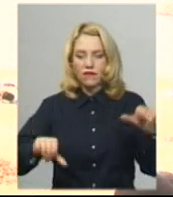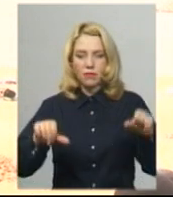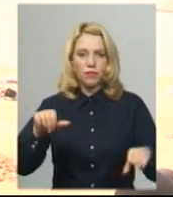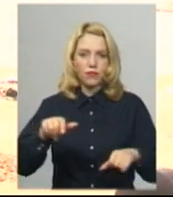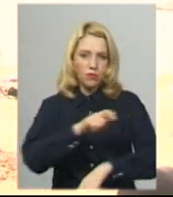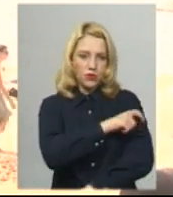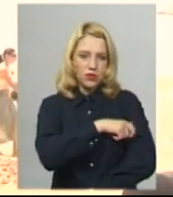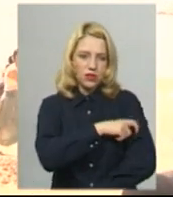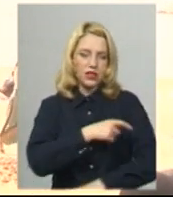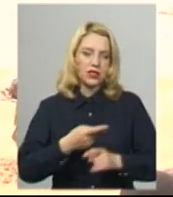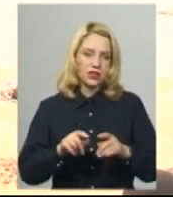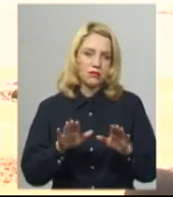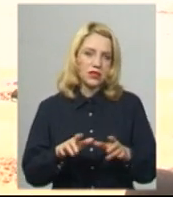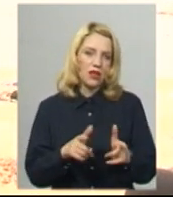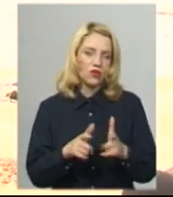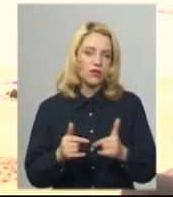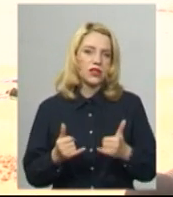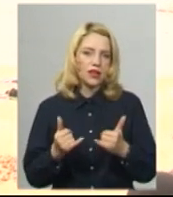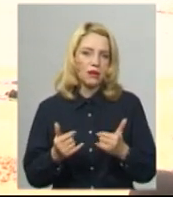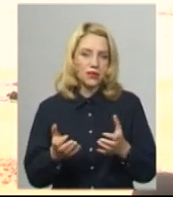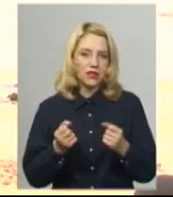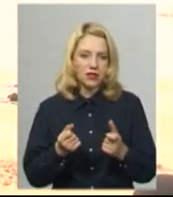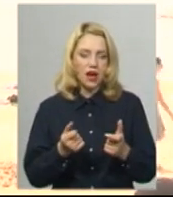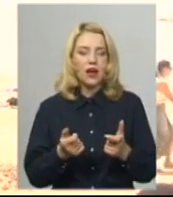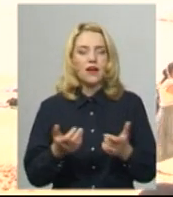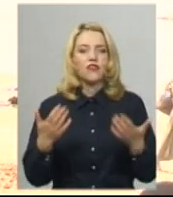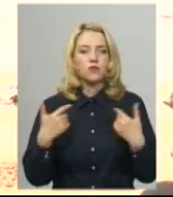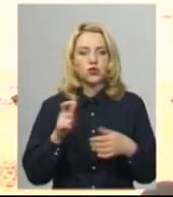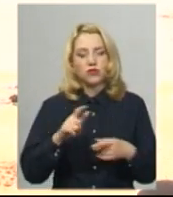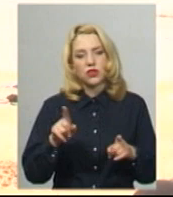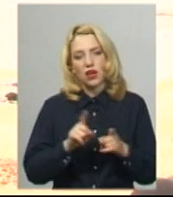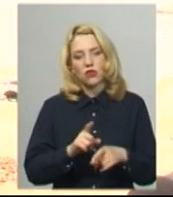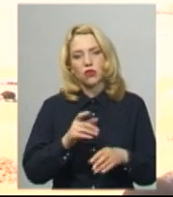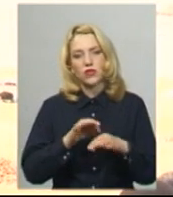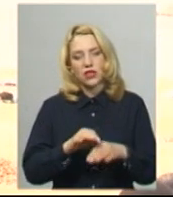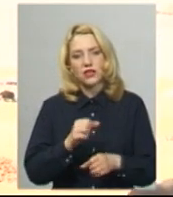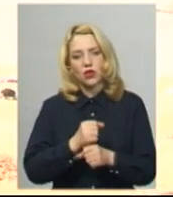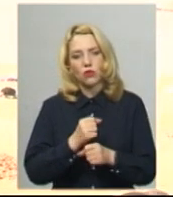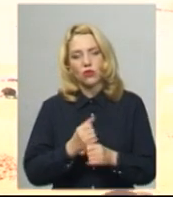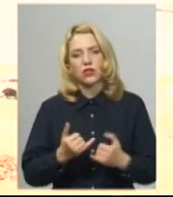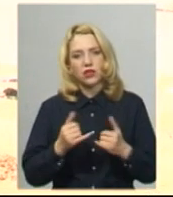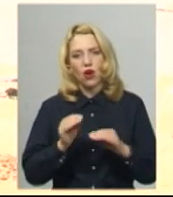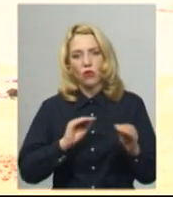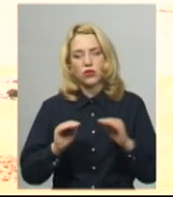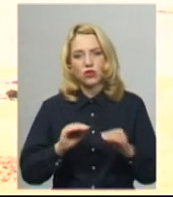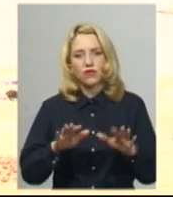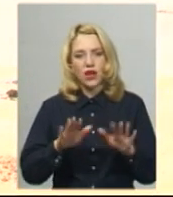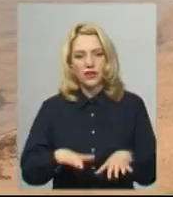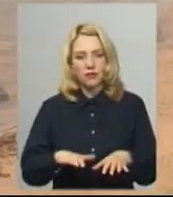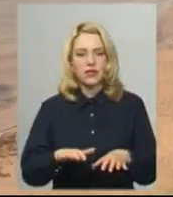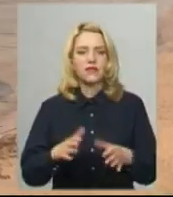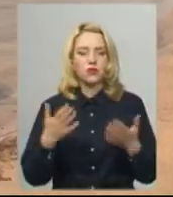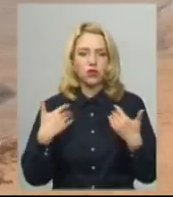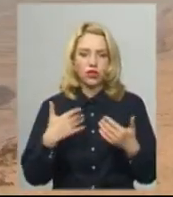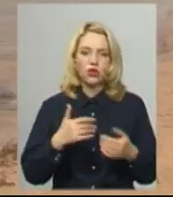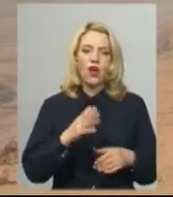дані місця готові для прийняття відпочиваючих. Також проводиться робота щодо визначення та облаштування місць відпочинку у містах Волочись та Городок.